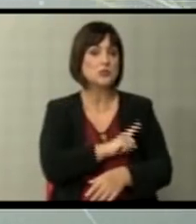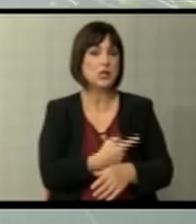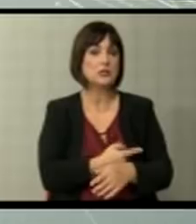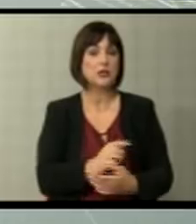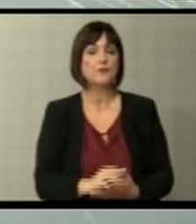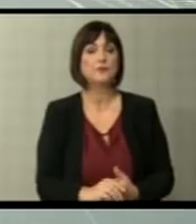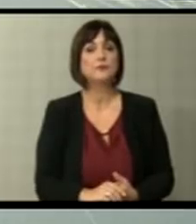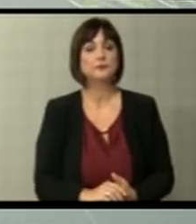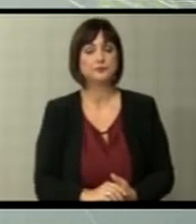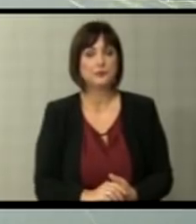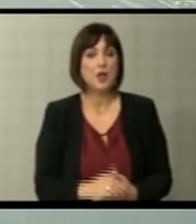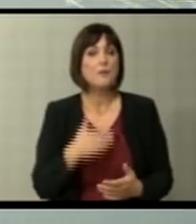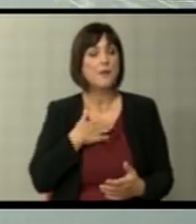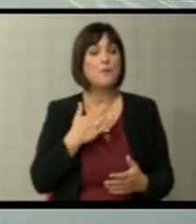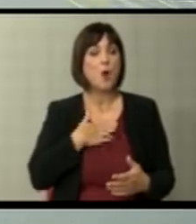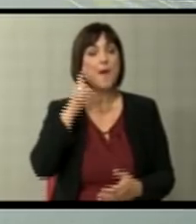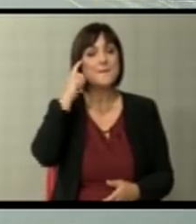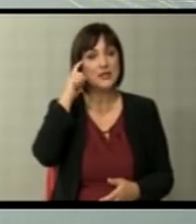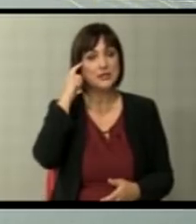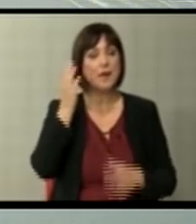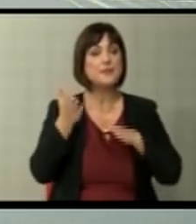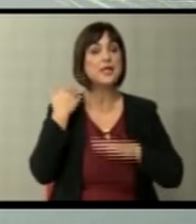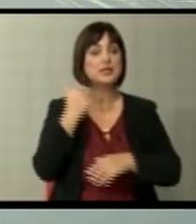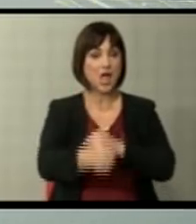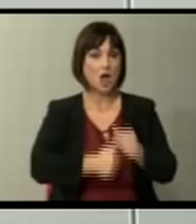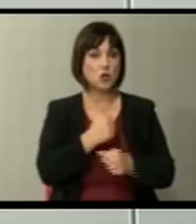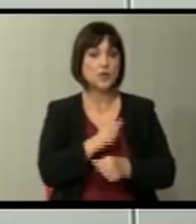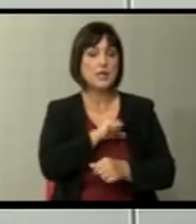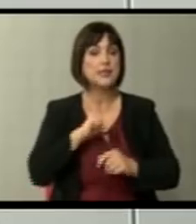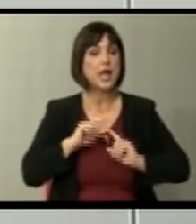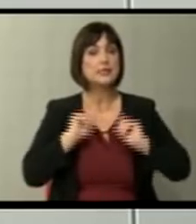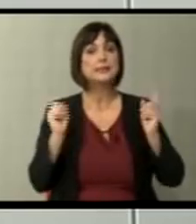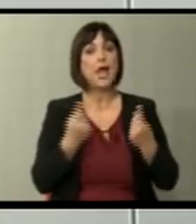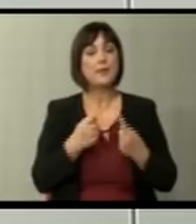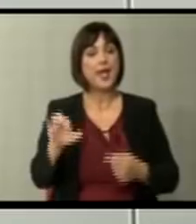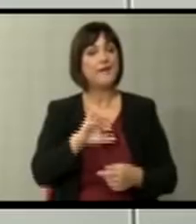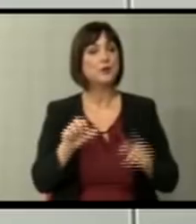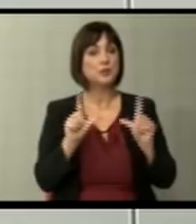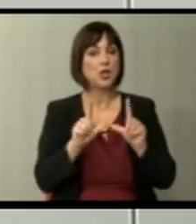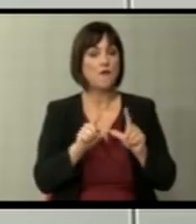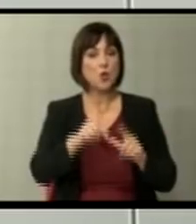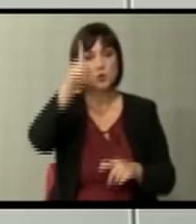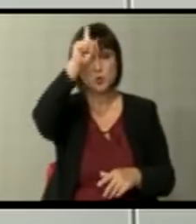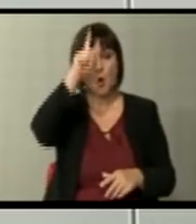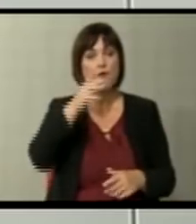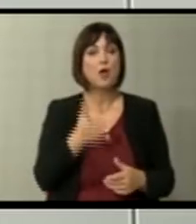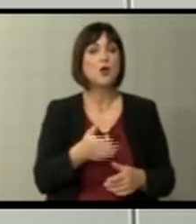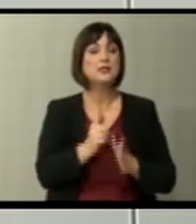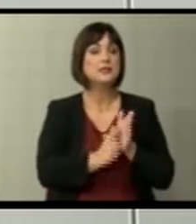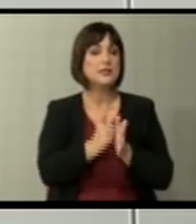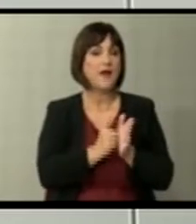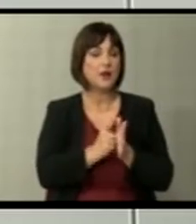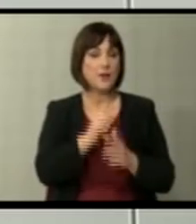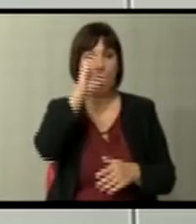Очигледно, според моје мисленје, уште минатата година на самитеот на Европската Унија во Софија, кога за време на